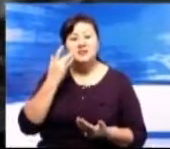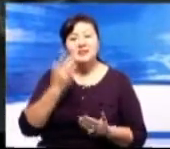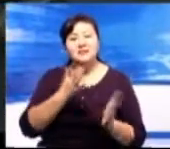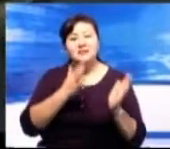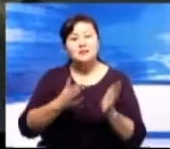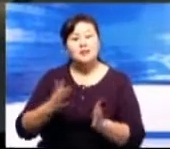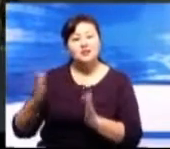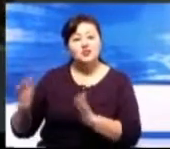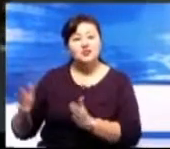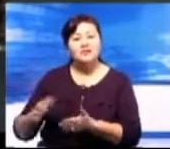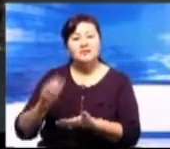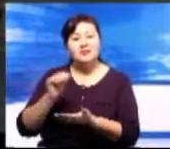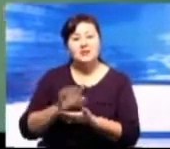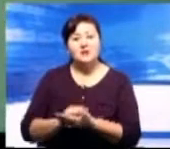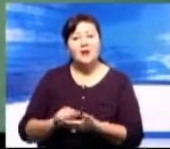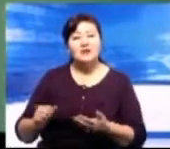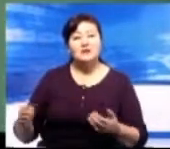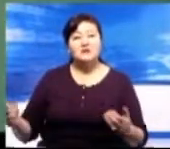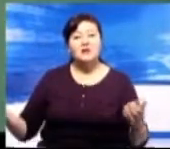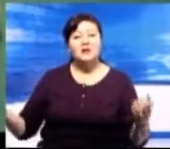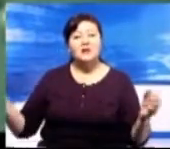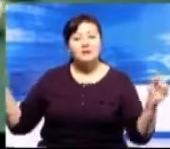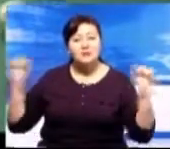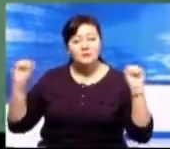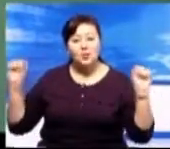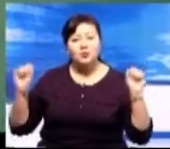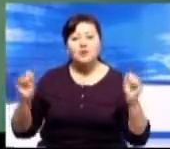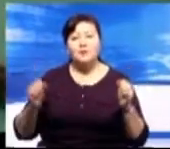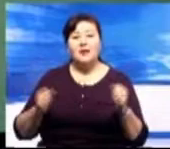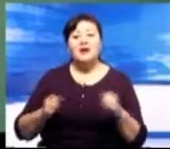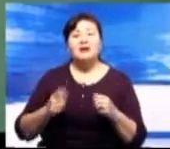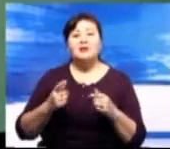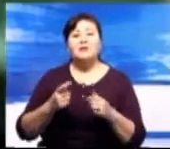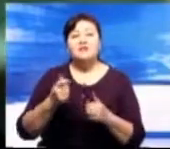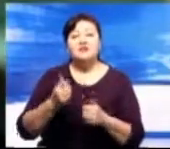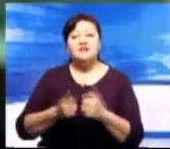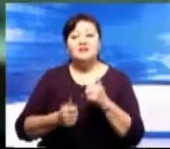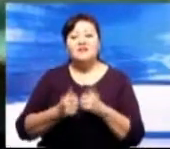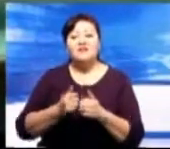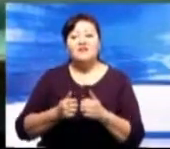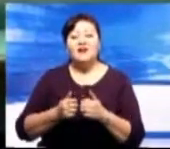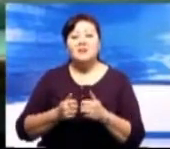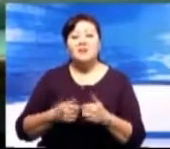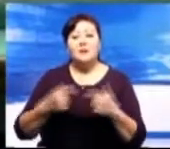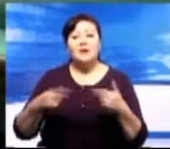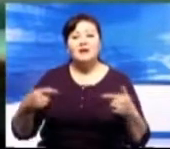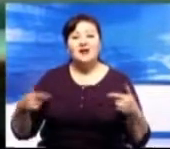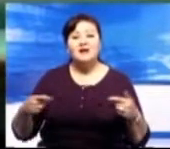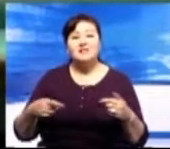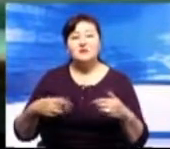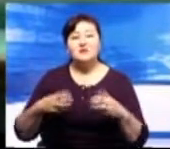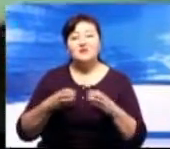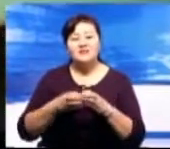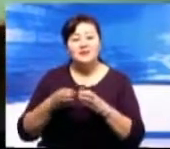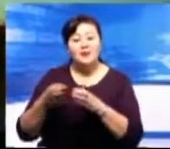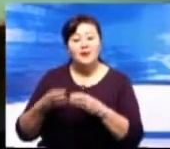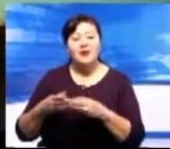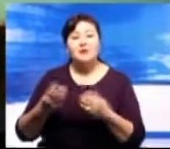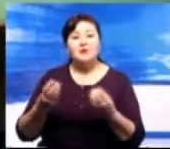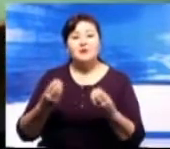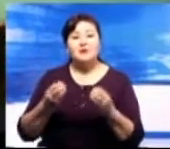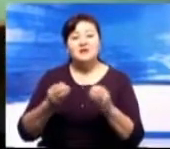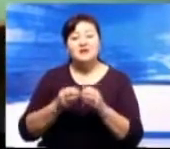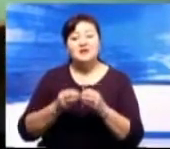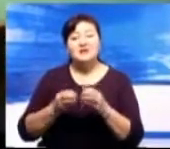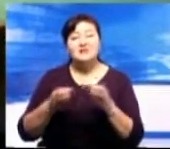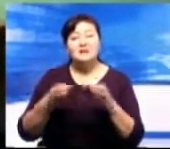Ежегодно в семье проходит спартакиада между работниками банковской системы по разным видам спорта. В этот раз 10 команд